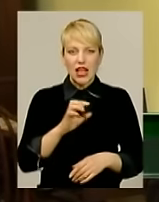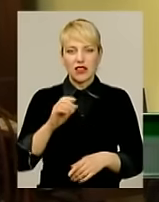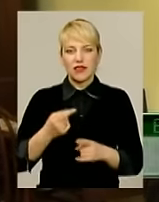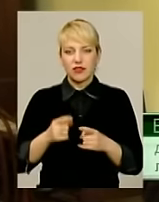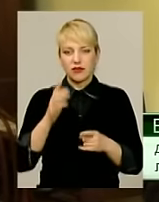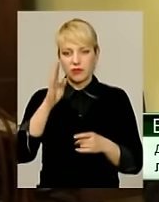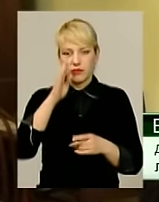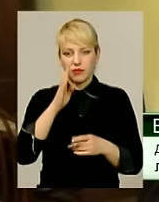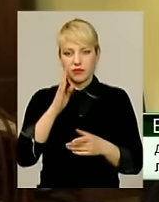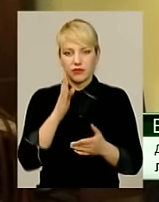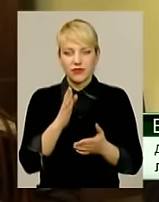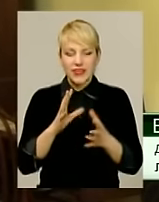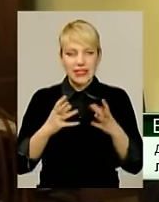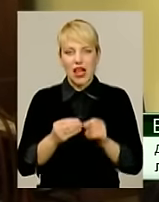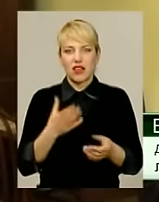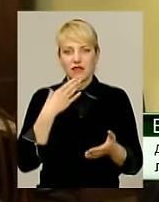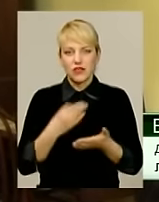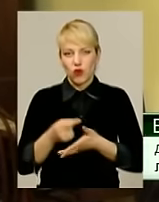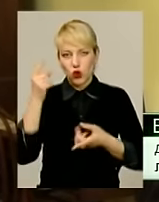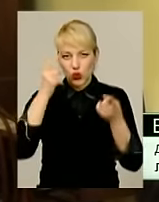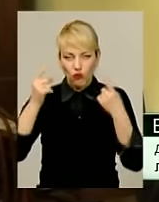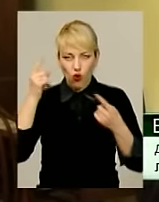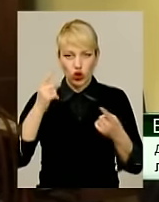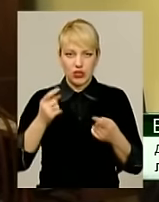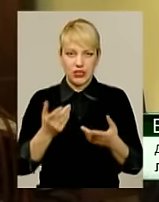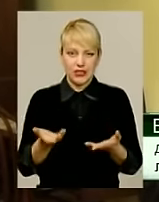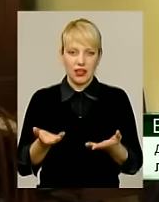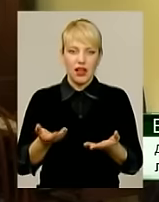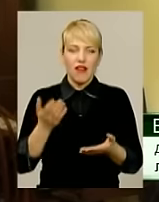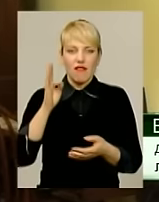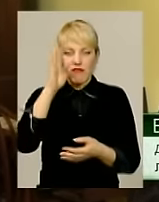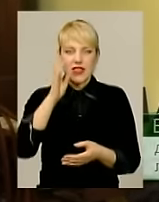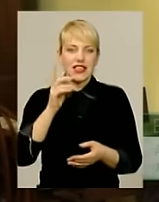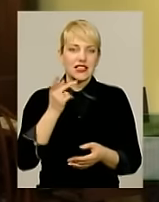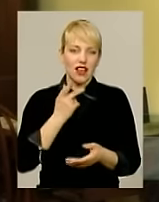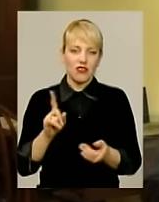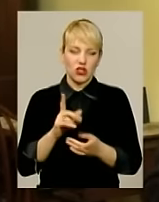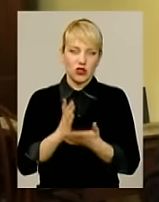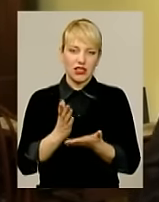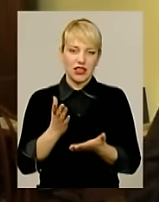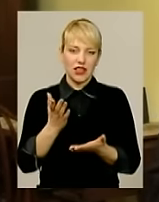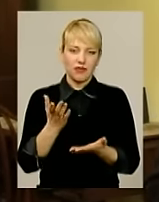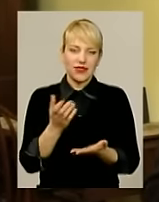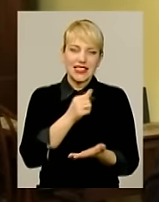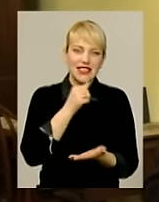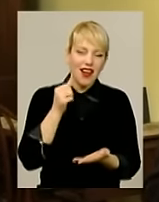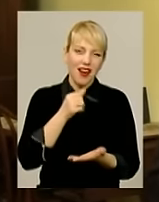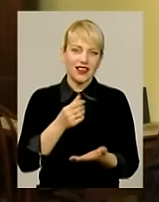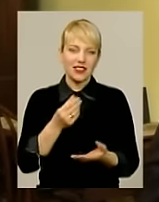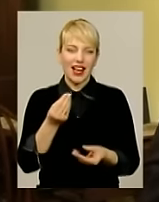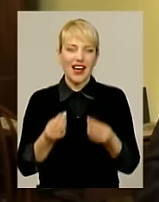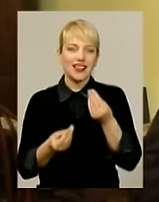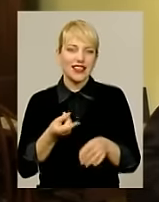в своїй творчості завжди тримає якусь чи то згадку, чи то іронію,